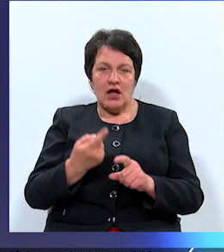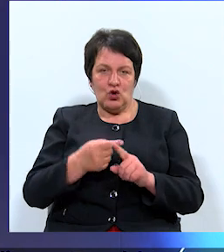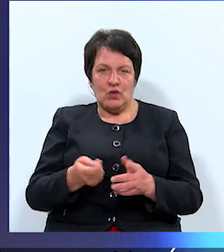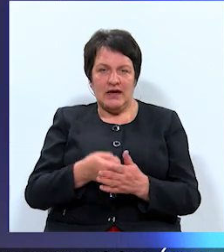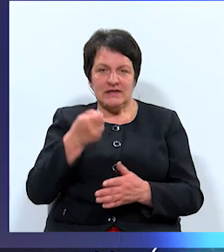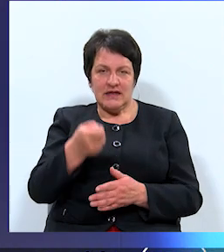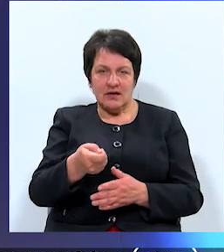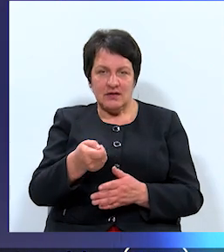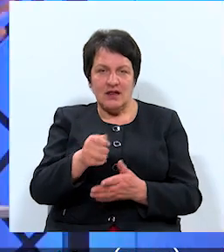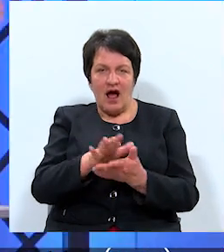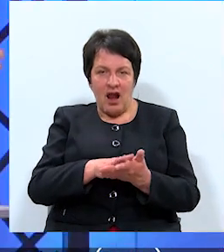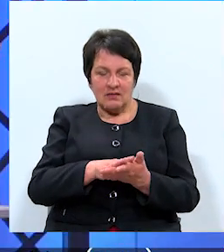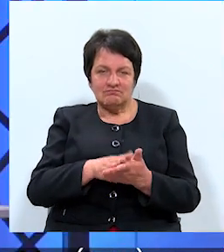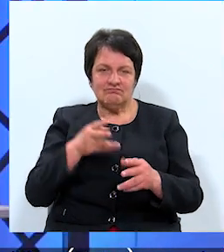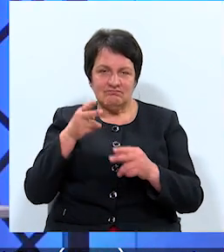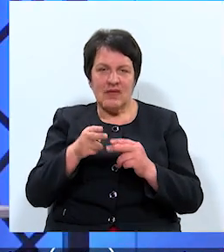iesniegt.